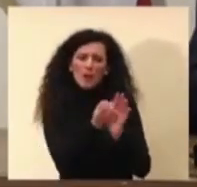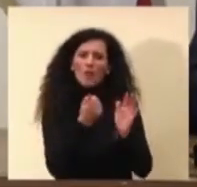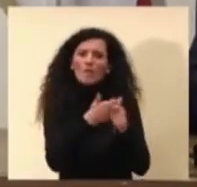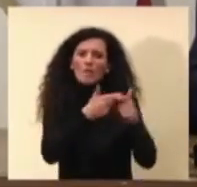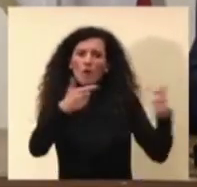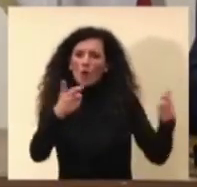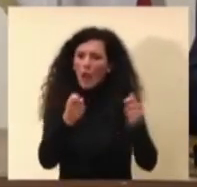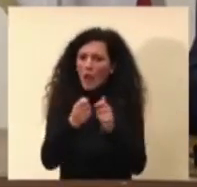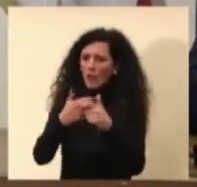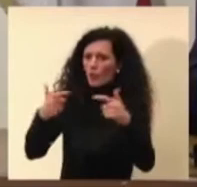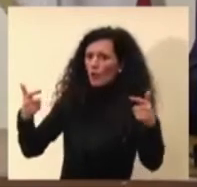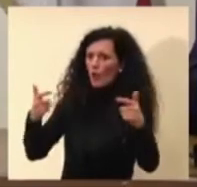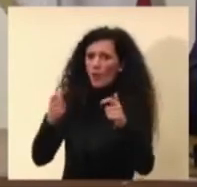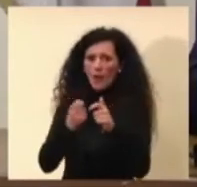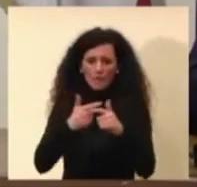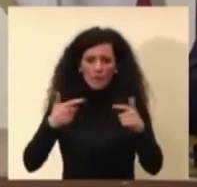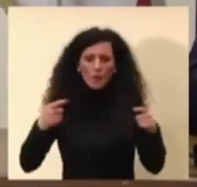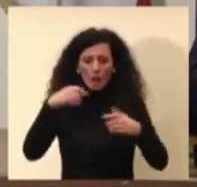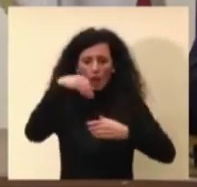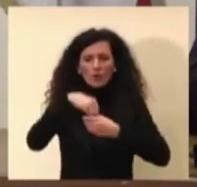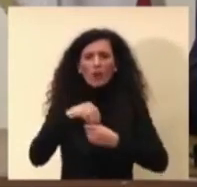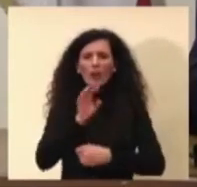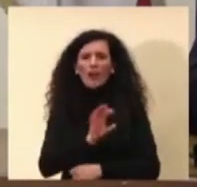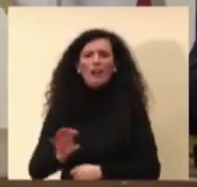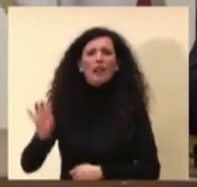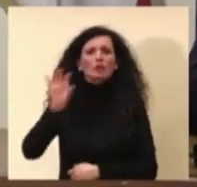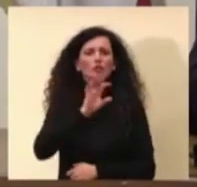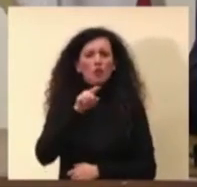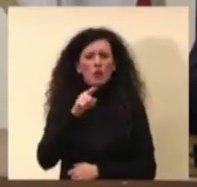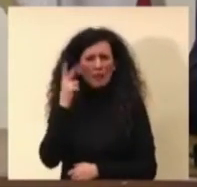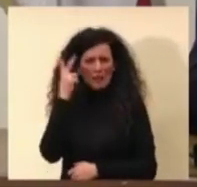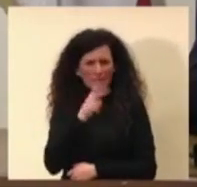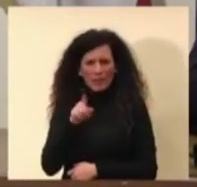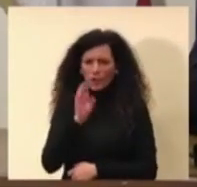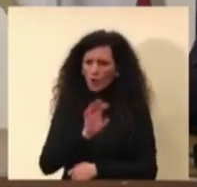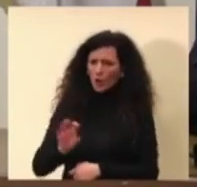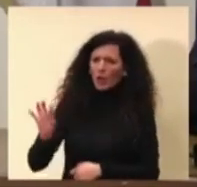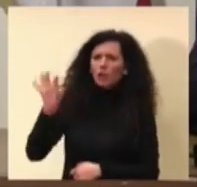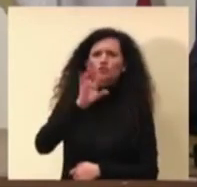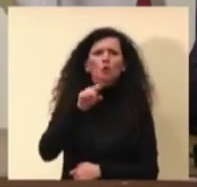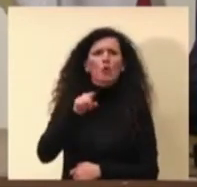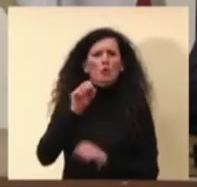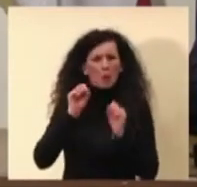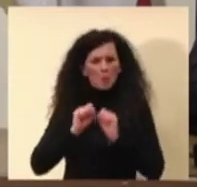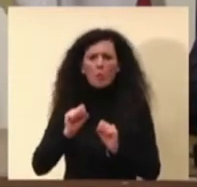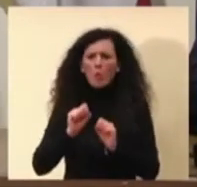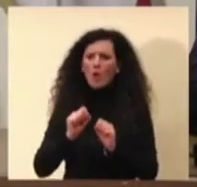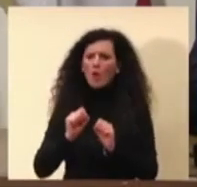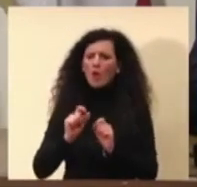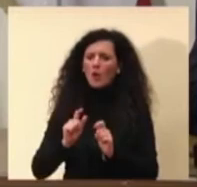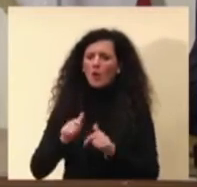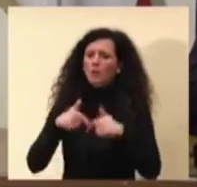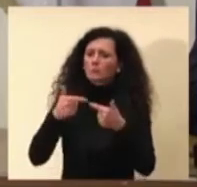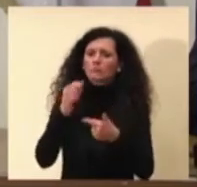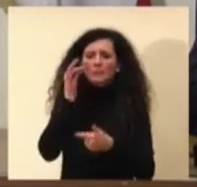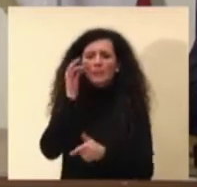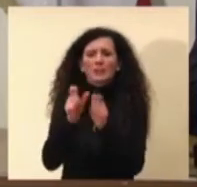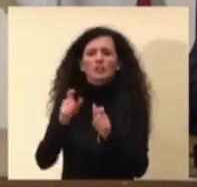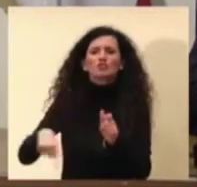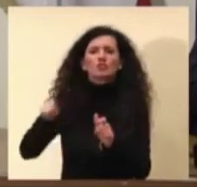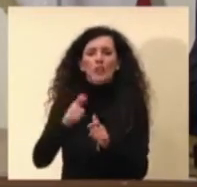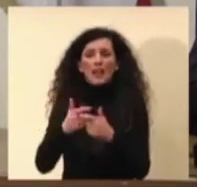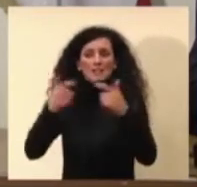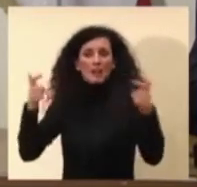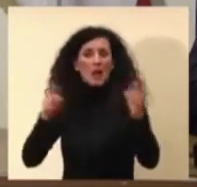di diverse regioni. Magari avete una regione che non ha un'incidenza particolarmente elevata però dopo avete delle aree all'interno delle regioni con incidenza molto